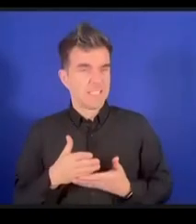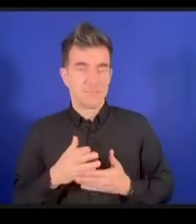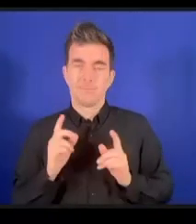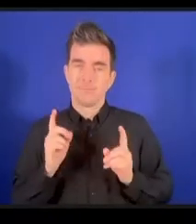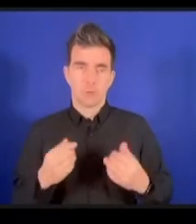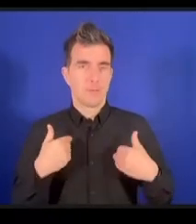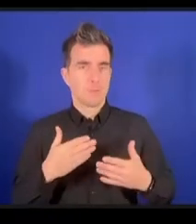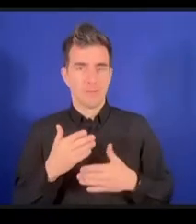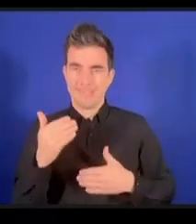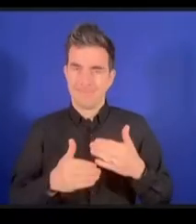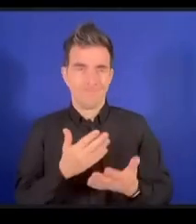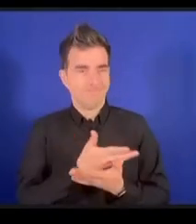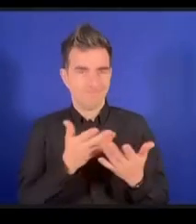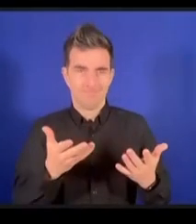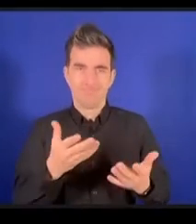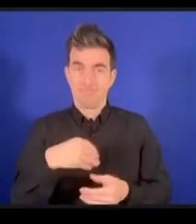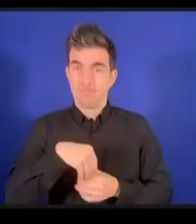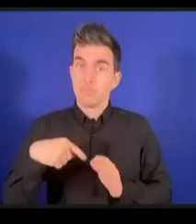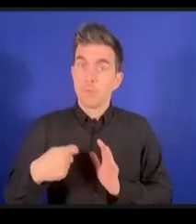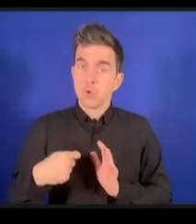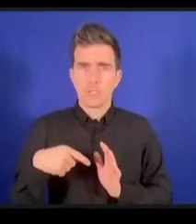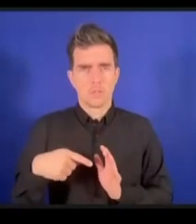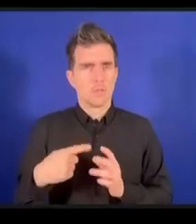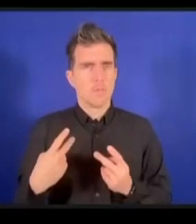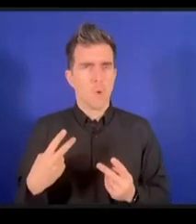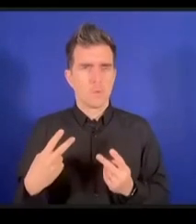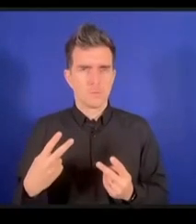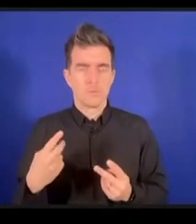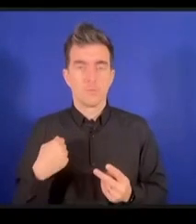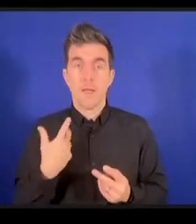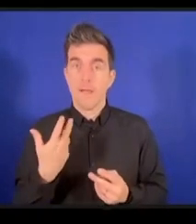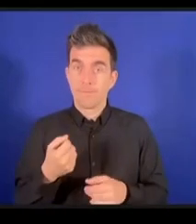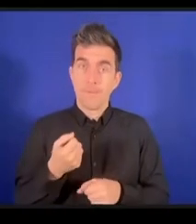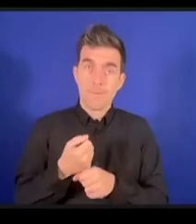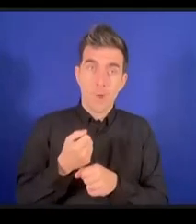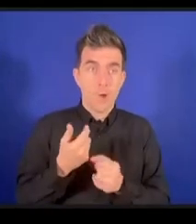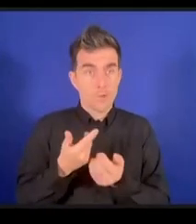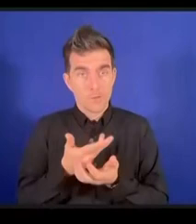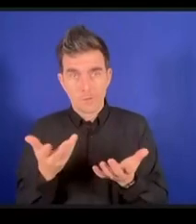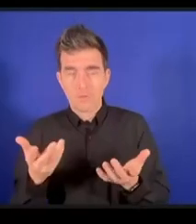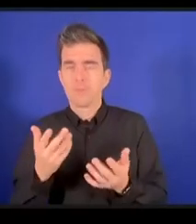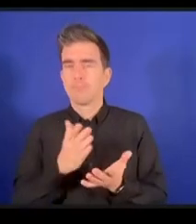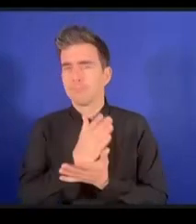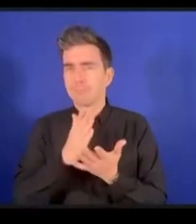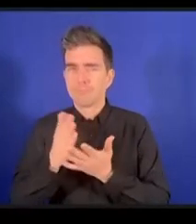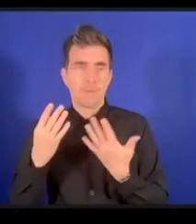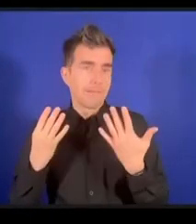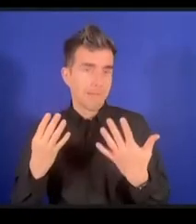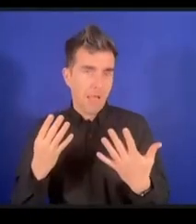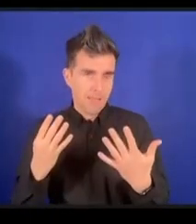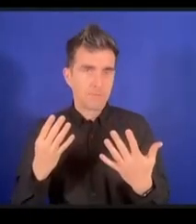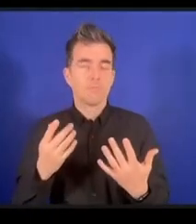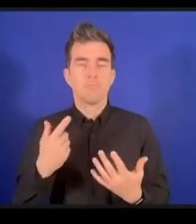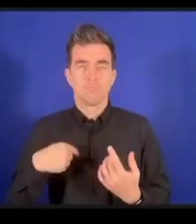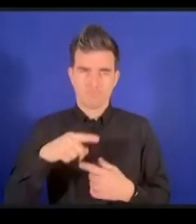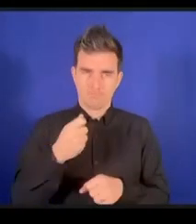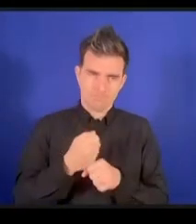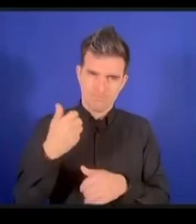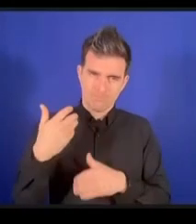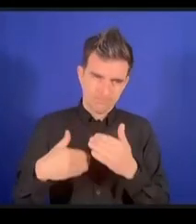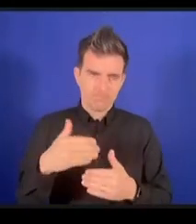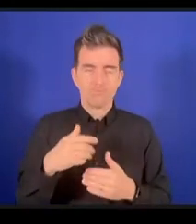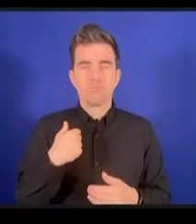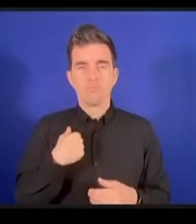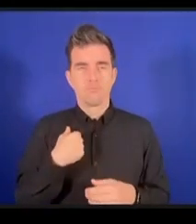avons promis le 30 octobre l'année dernière le deuxième rapport c'est l'urbanisation et la santé mentale dans l'ère du